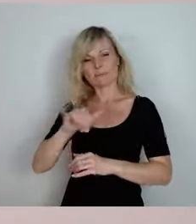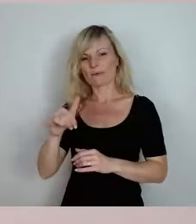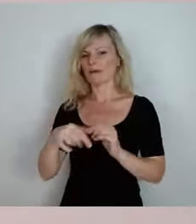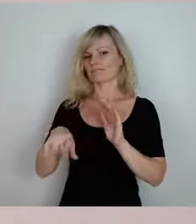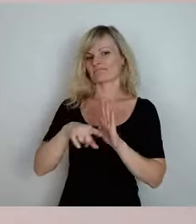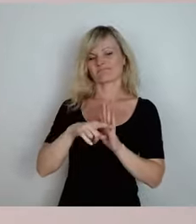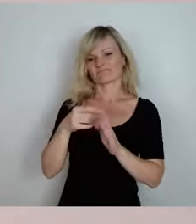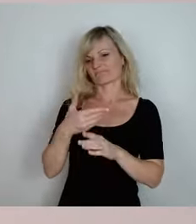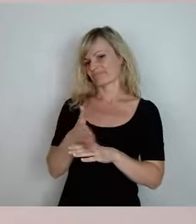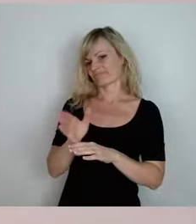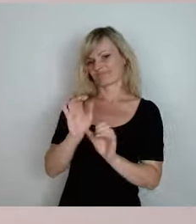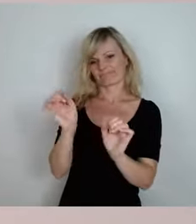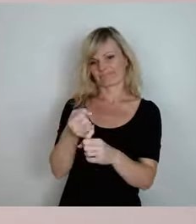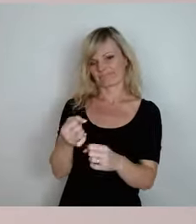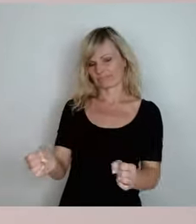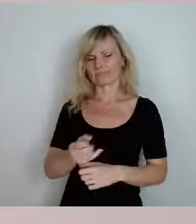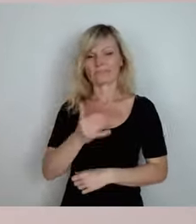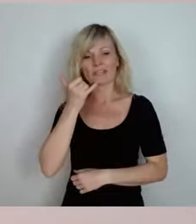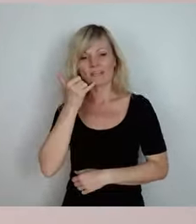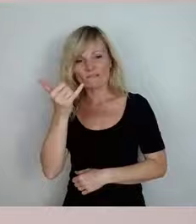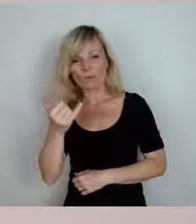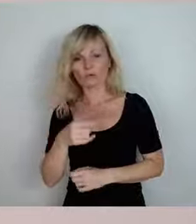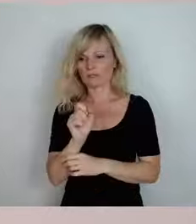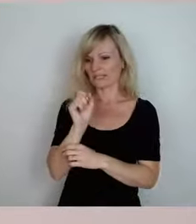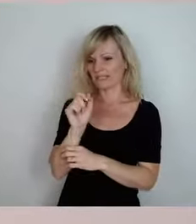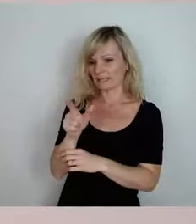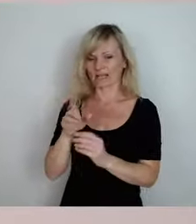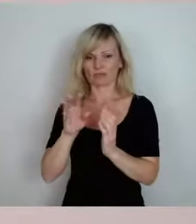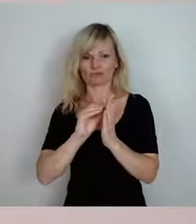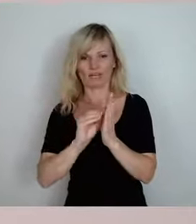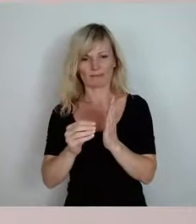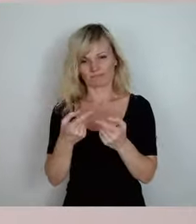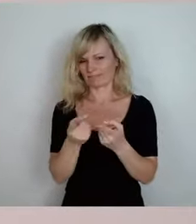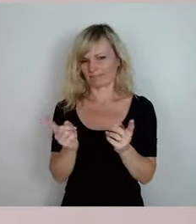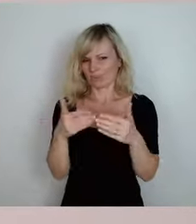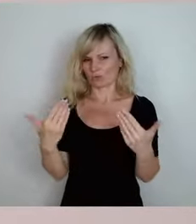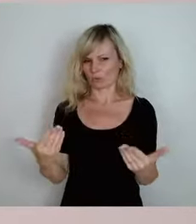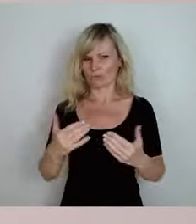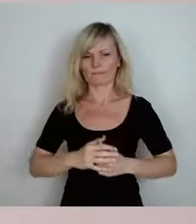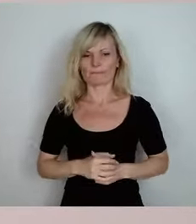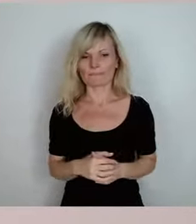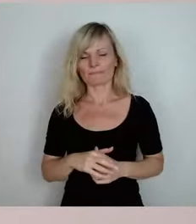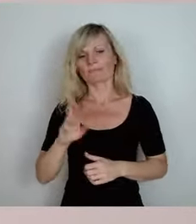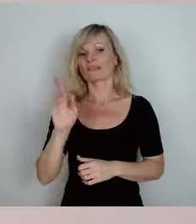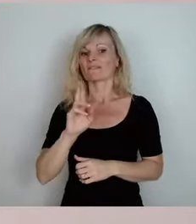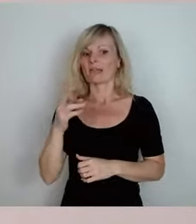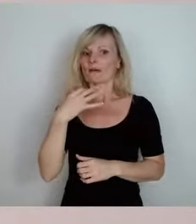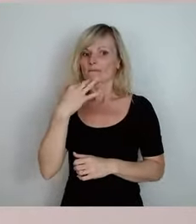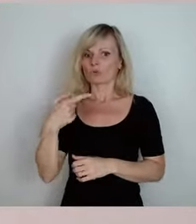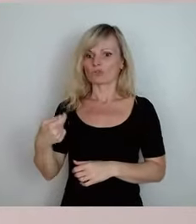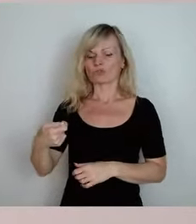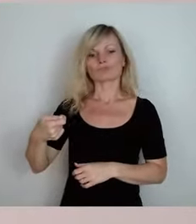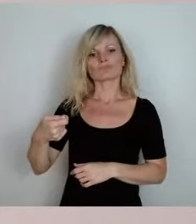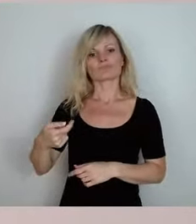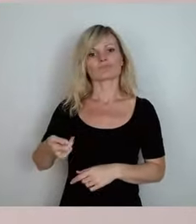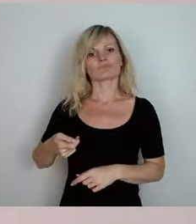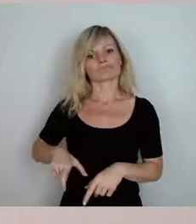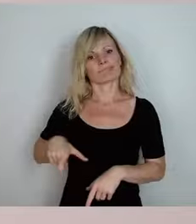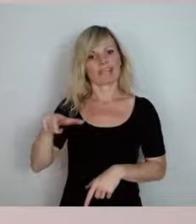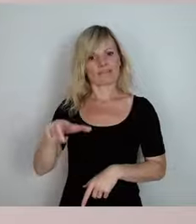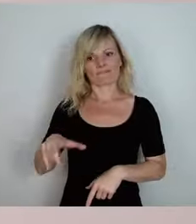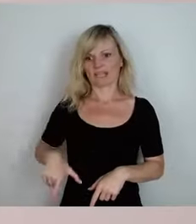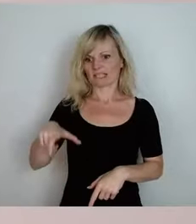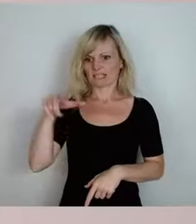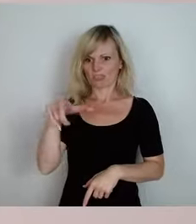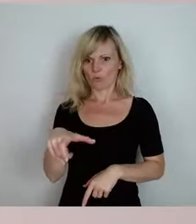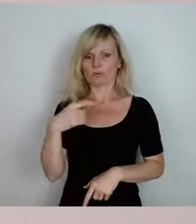Telefongespräche, E-Mails schreiben. Das heißt, die Investoren konnten niemals behaupten, dass sie getäuscht wurden